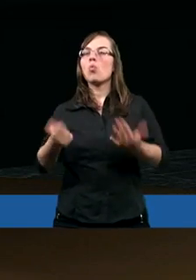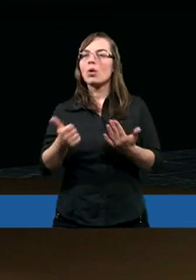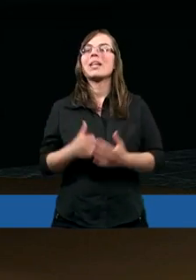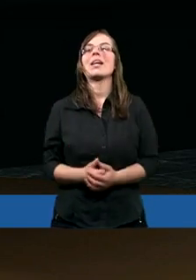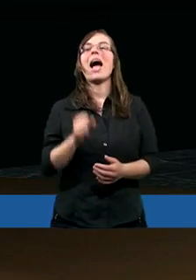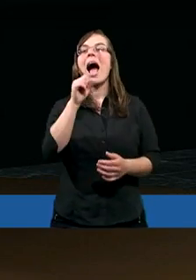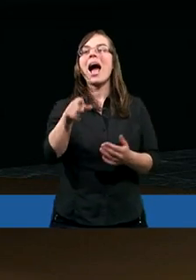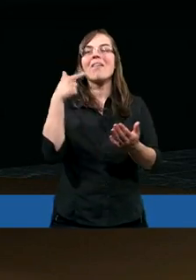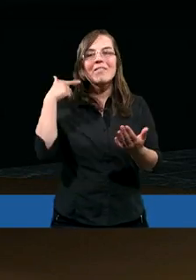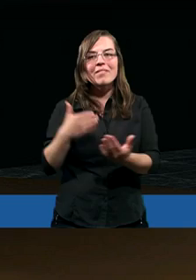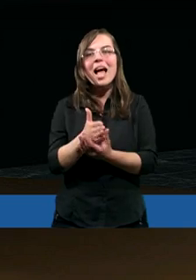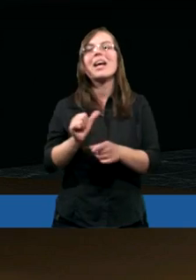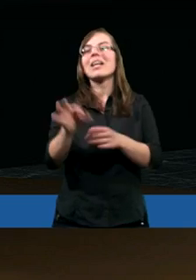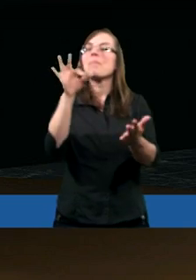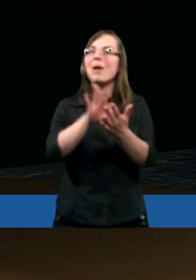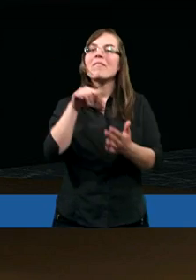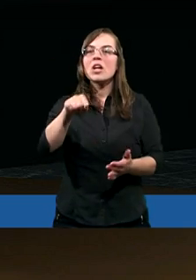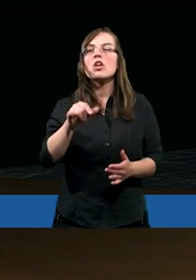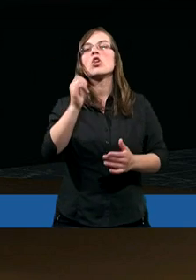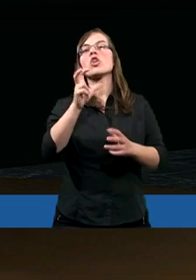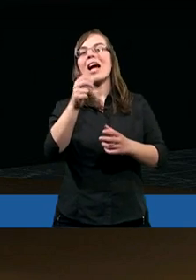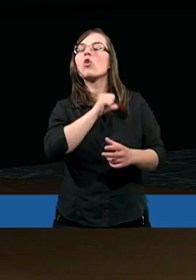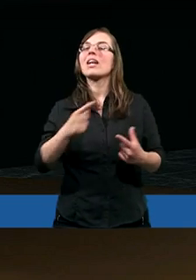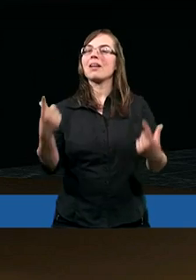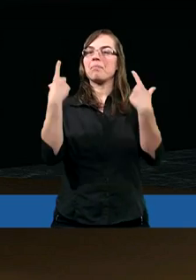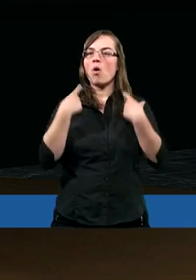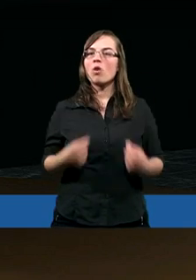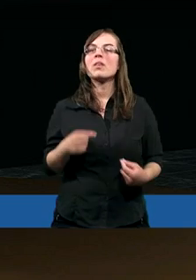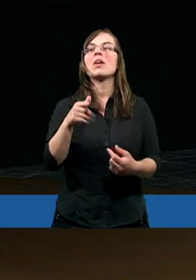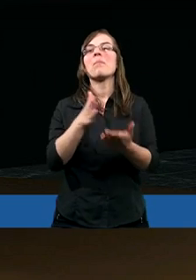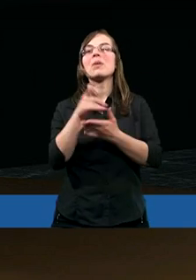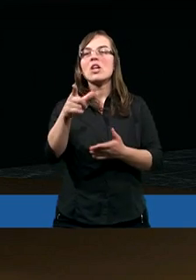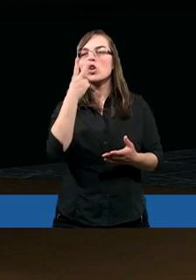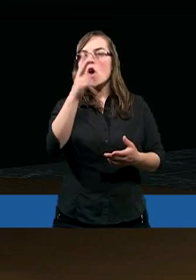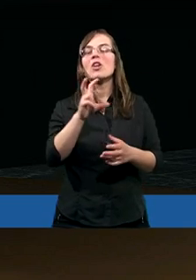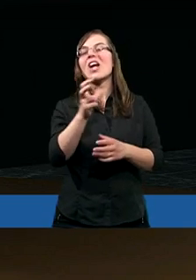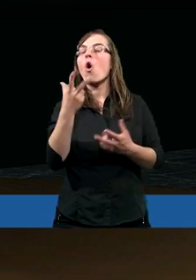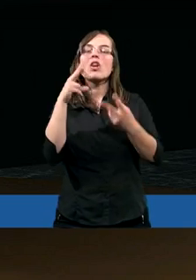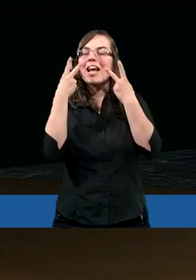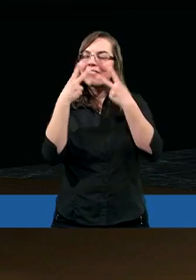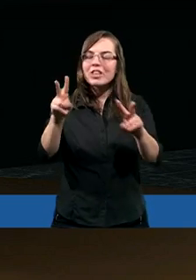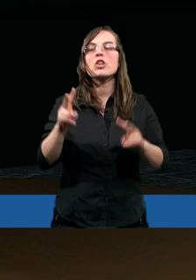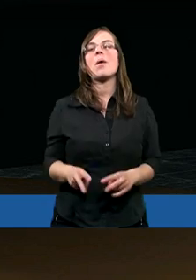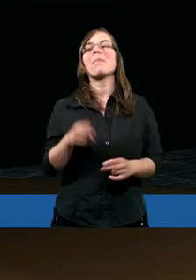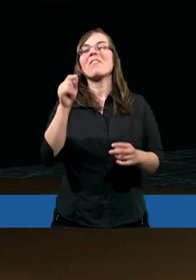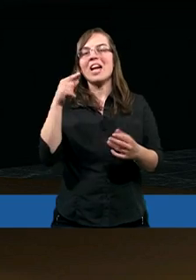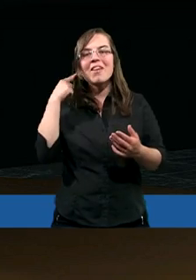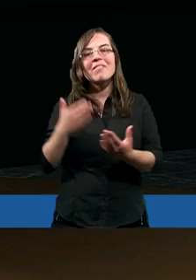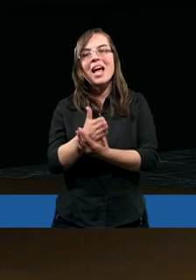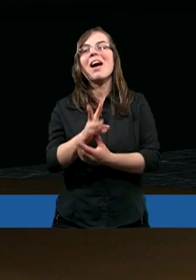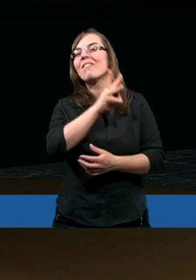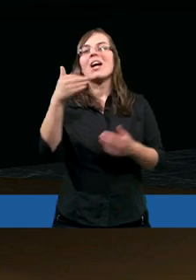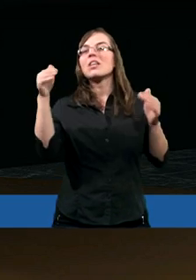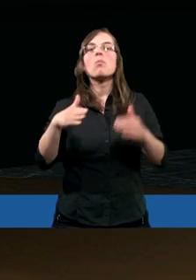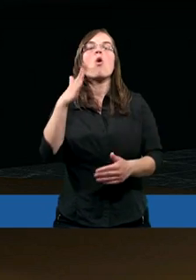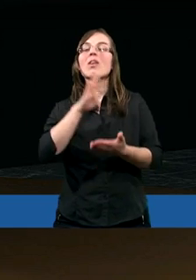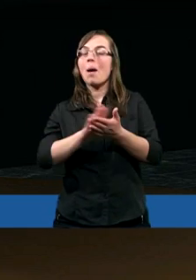A wiara jest pełnością tego, czego się spodziewamy, przeświadczeniem o tym, czego nie widzimy. Bez wiary zaś nie